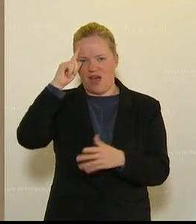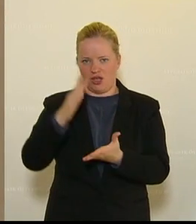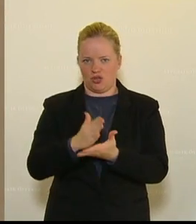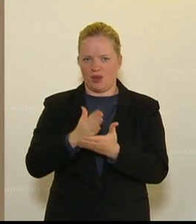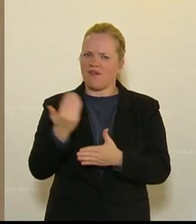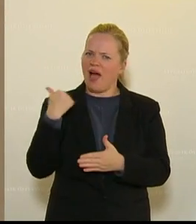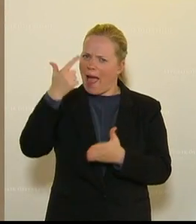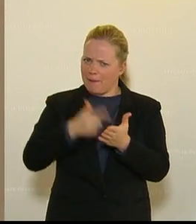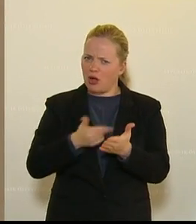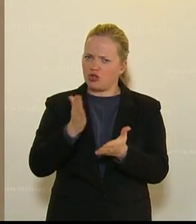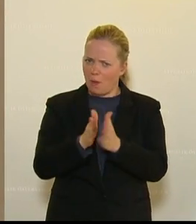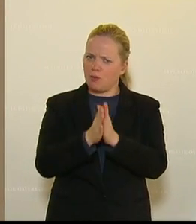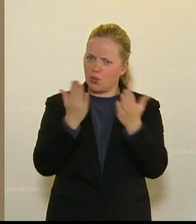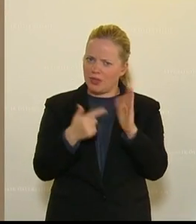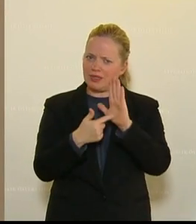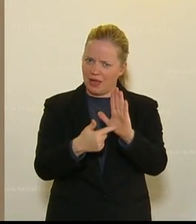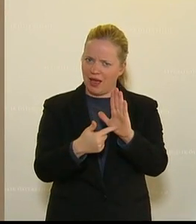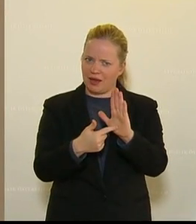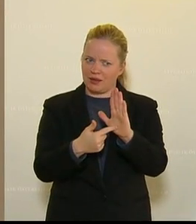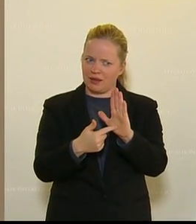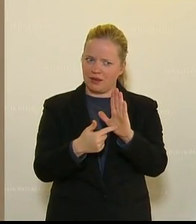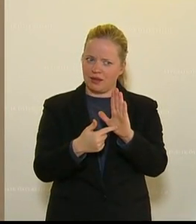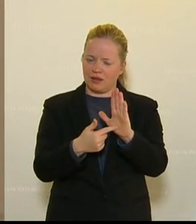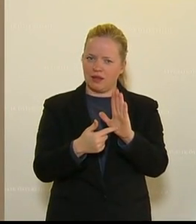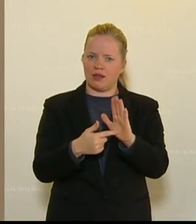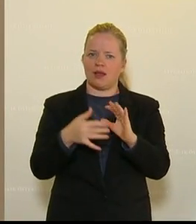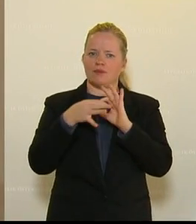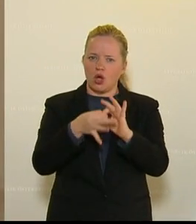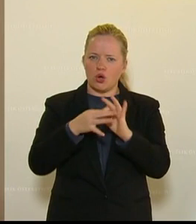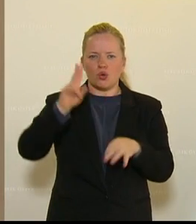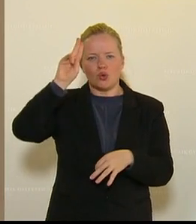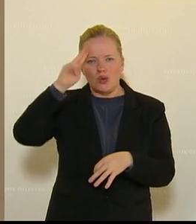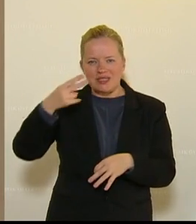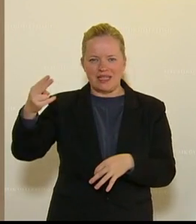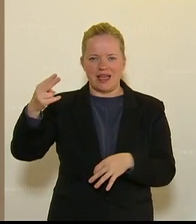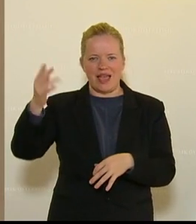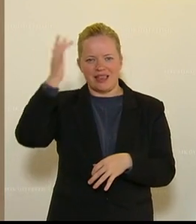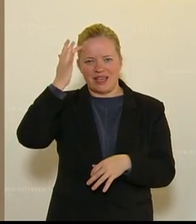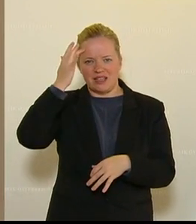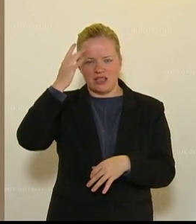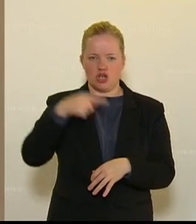ein schönes Buch vorgezeigt, von Ki-Fai Lu, über Künstliche Intelligenz, China versus